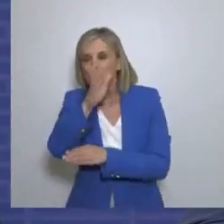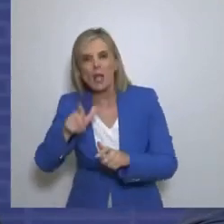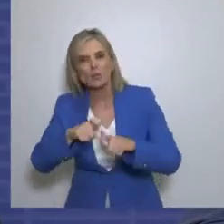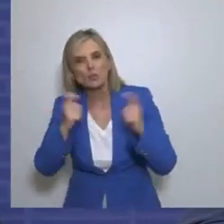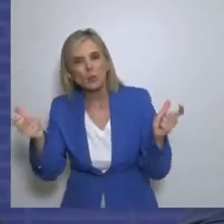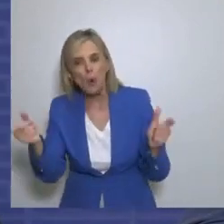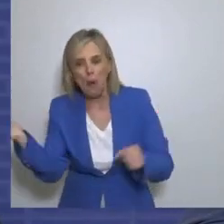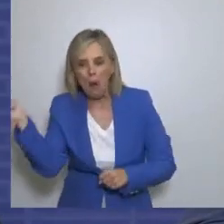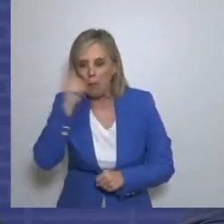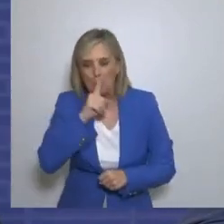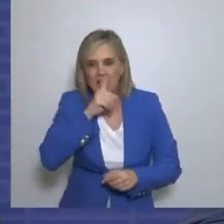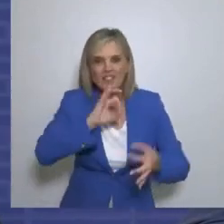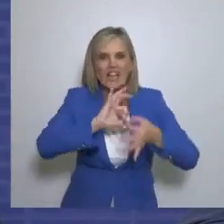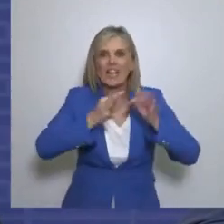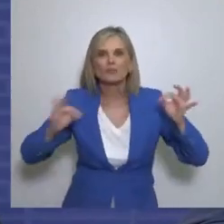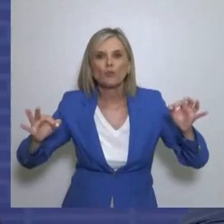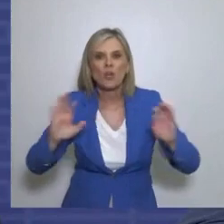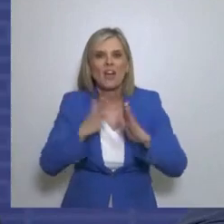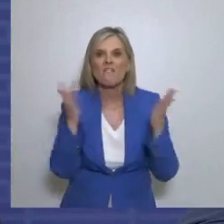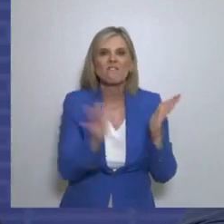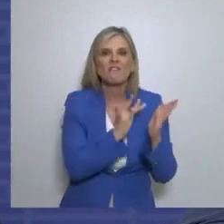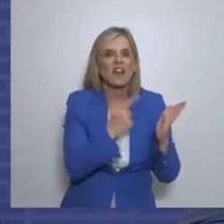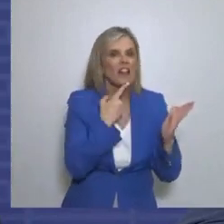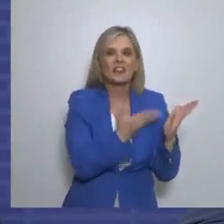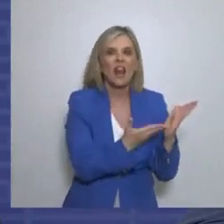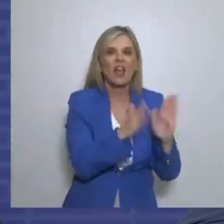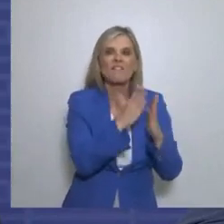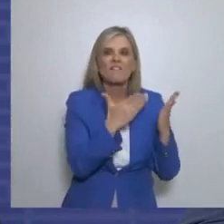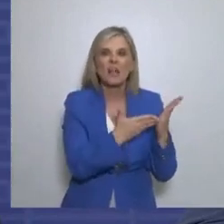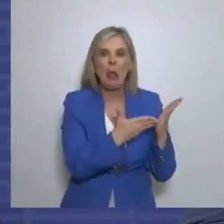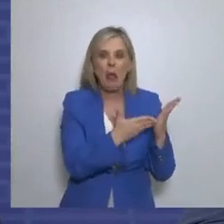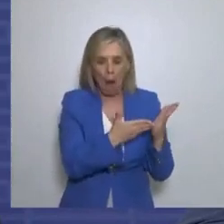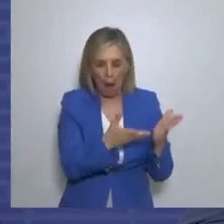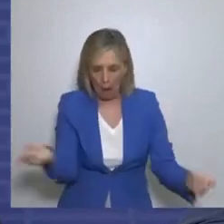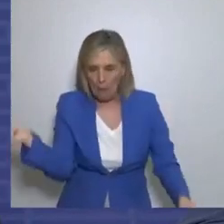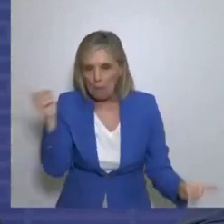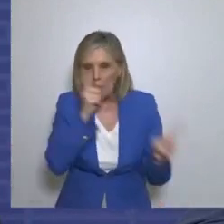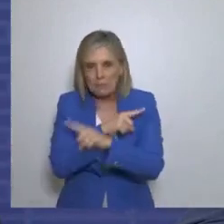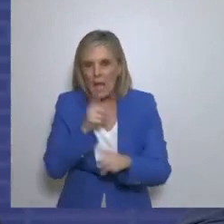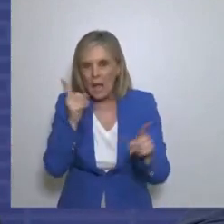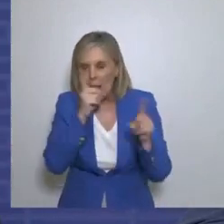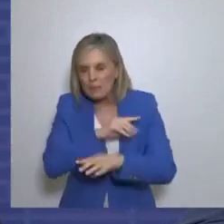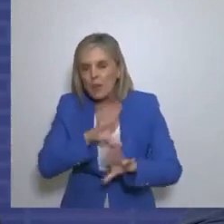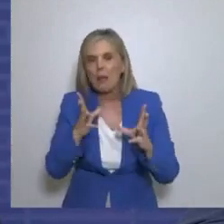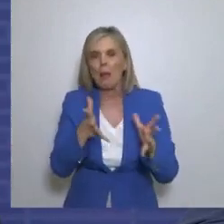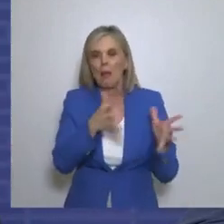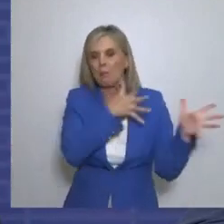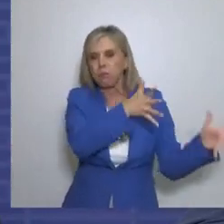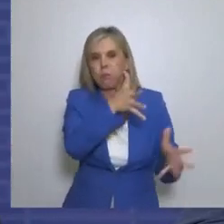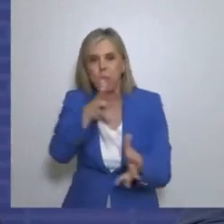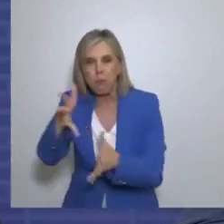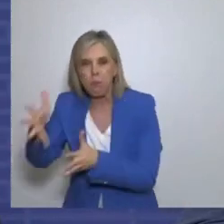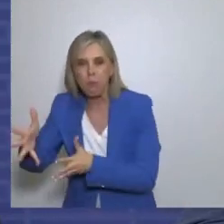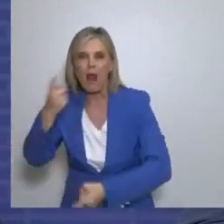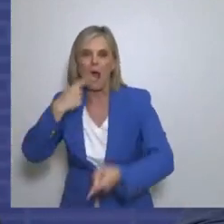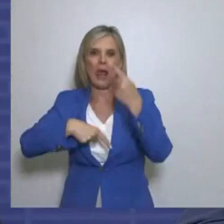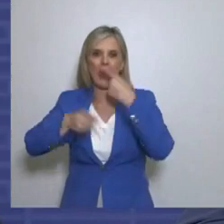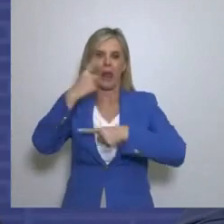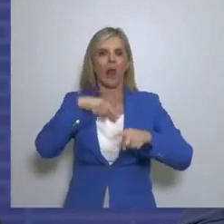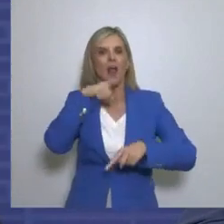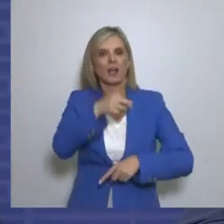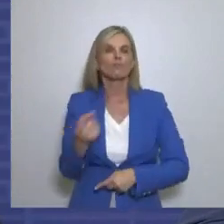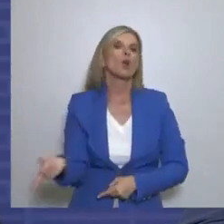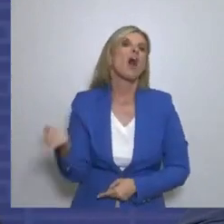την αλήθεια του δικαίου του Που είναι η ίδια του ύπαρξη Σήμερα μαθαίνουν ψεύδι Γελοιότητες Γι' αυτό